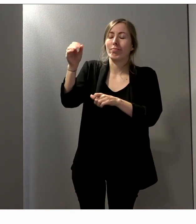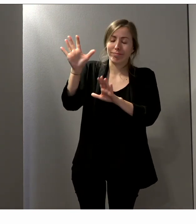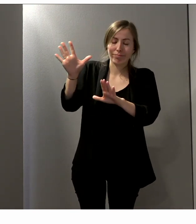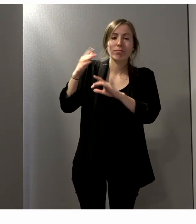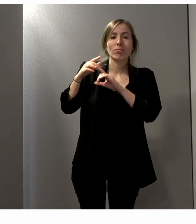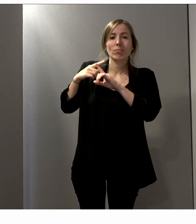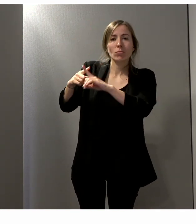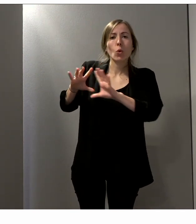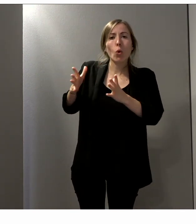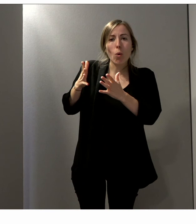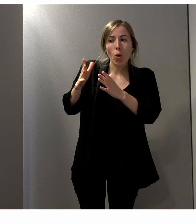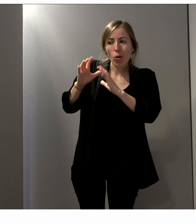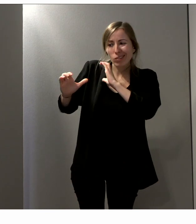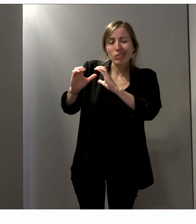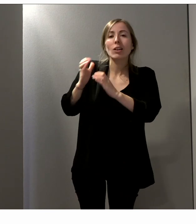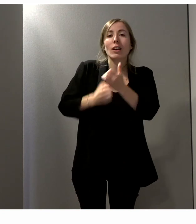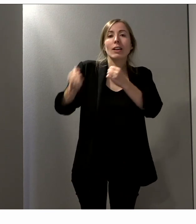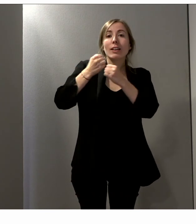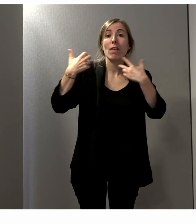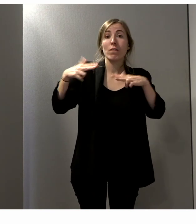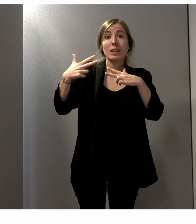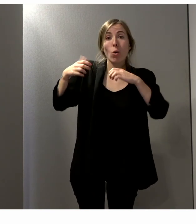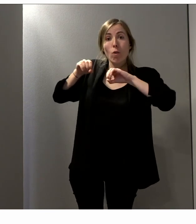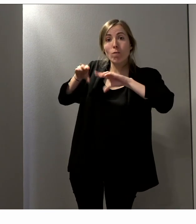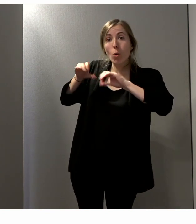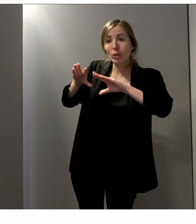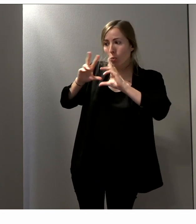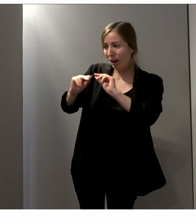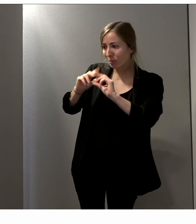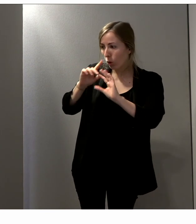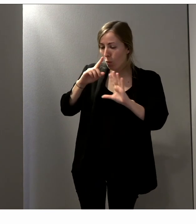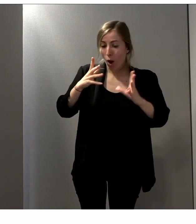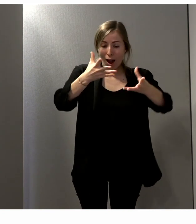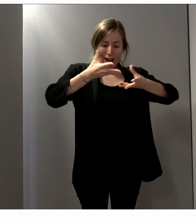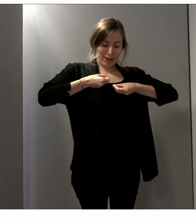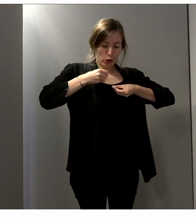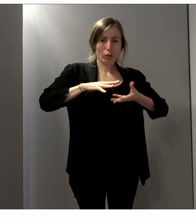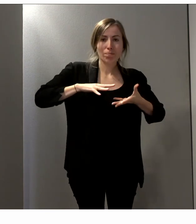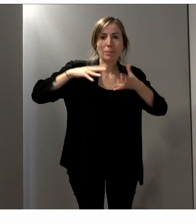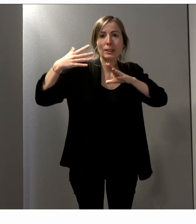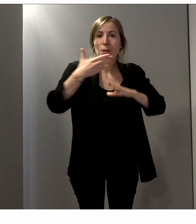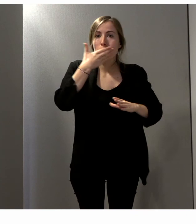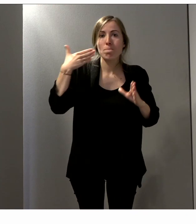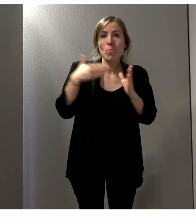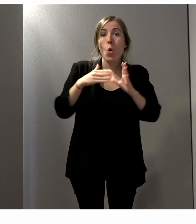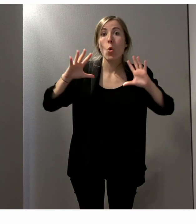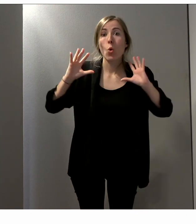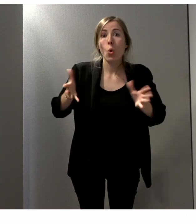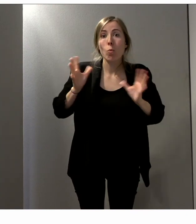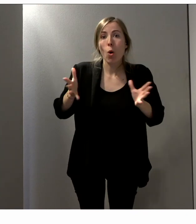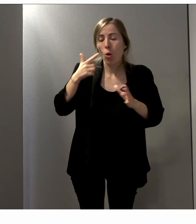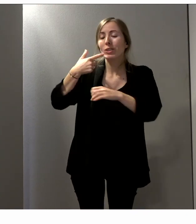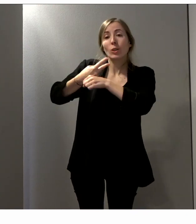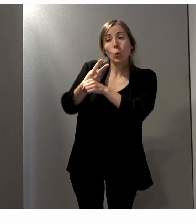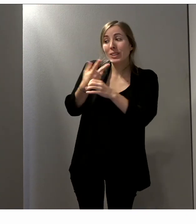pour leur expliquer comment on pouvait améliorer l'accueil, présenter les différents outils qui sont à disposition